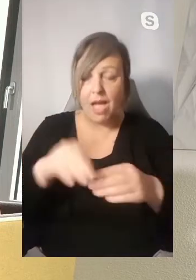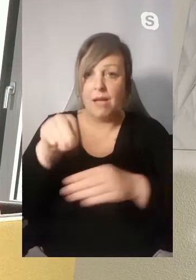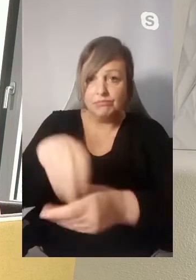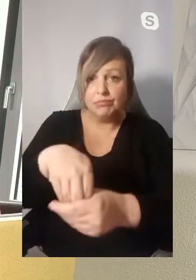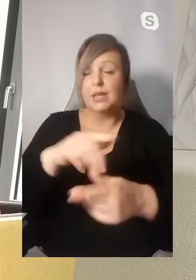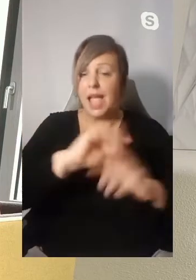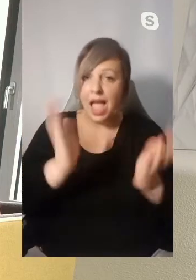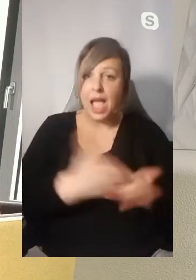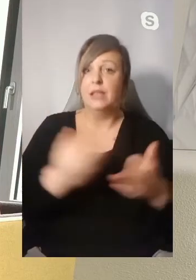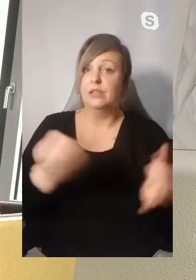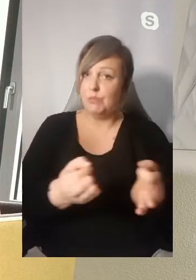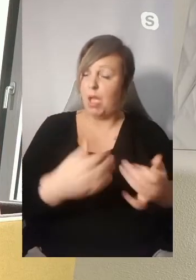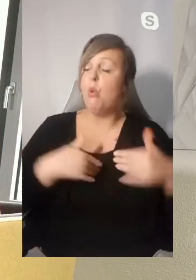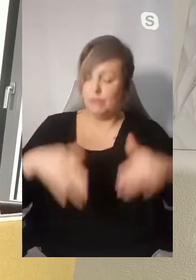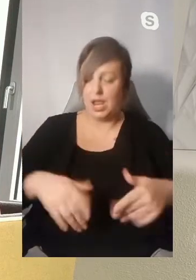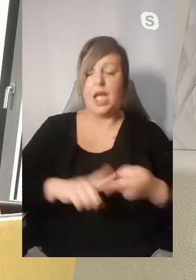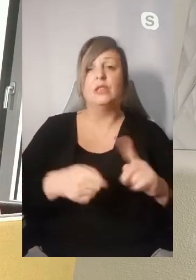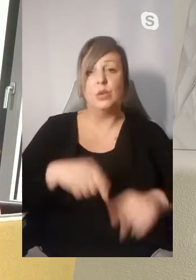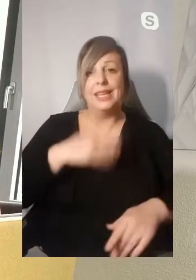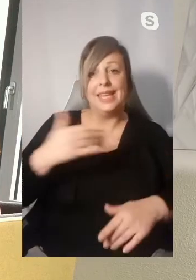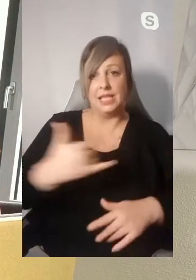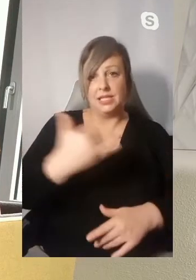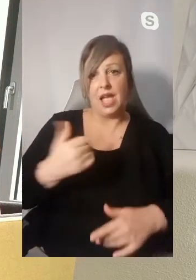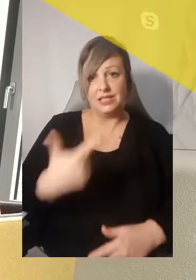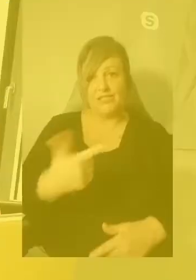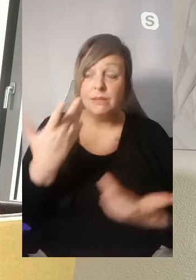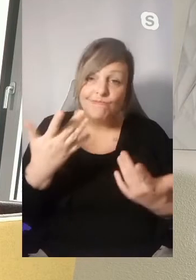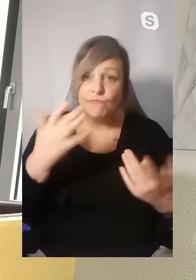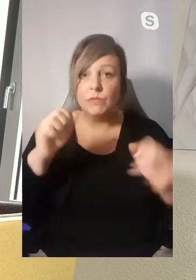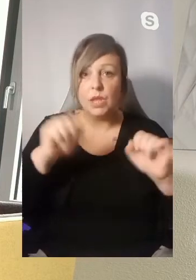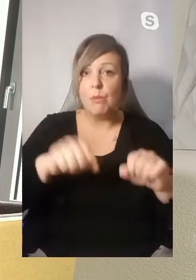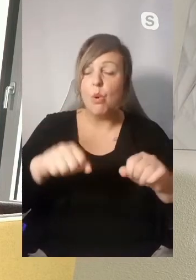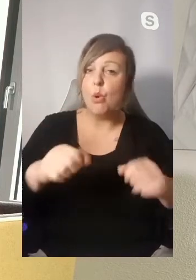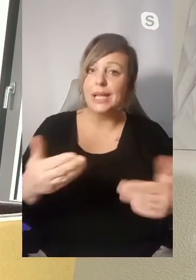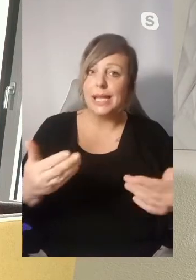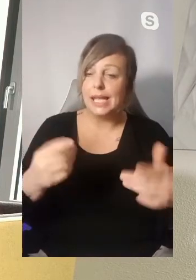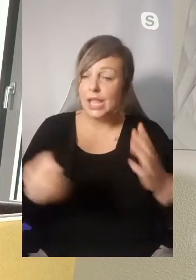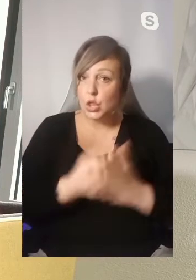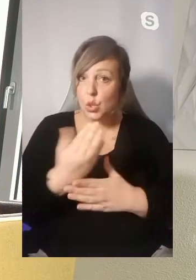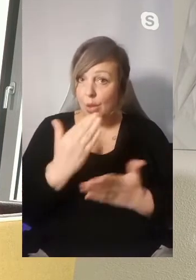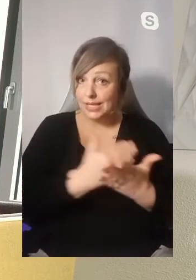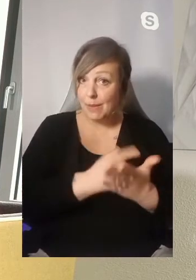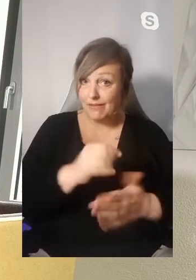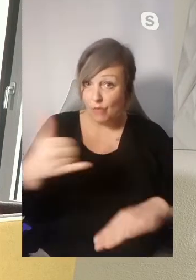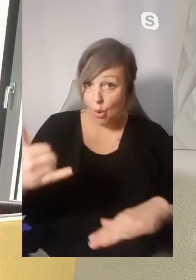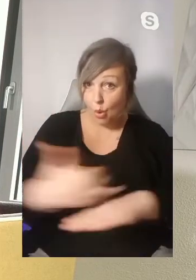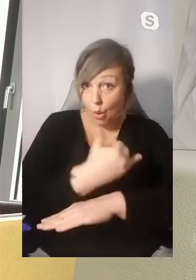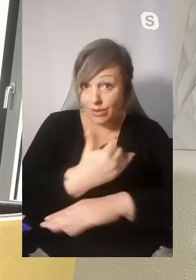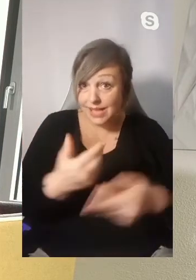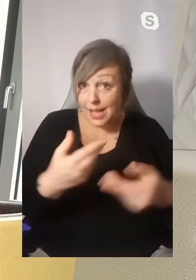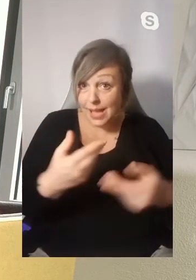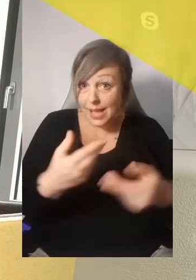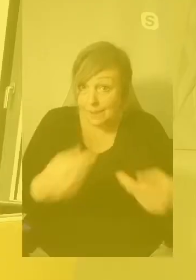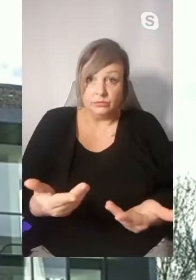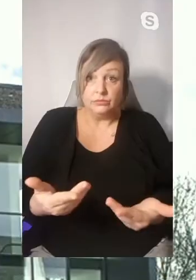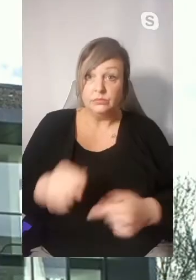Das haben wir in Solingen ja alles vorbereitet, da investieren wir auch jedes Jahr und zwar Millionen. Ist es möglich, neue Termine für Hochzeiten